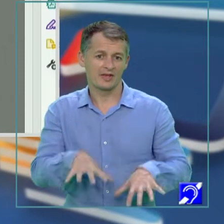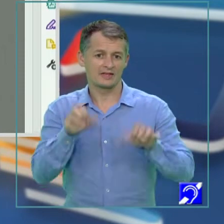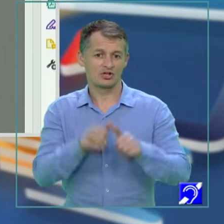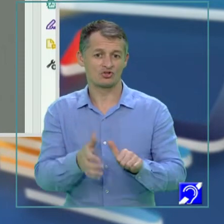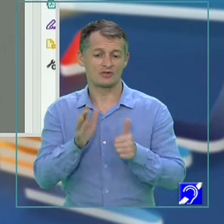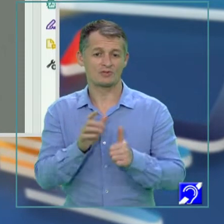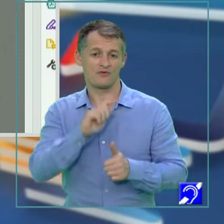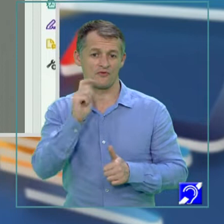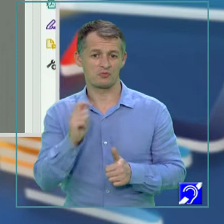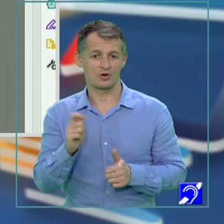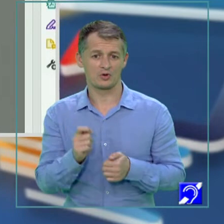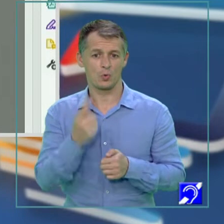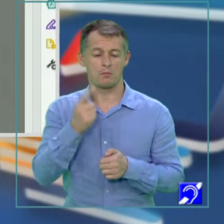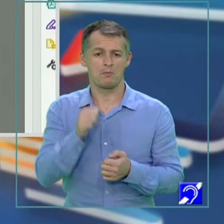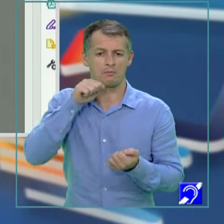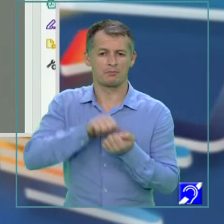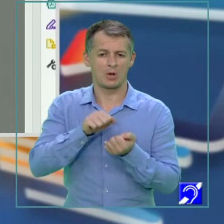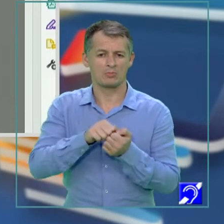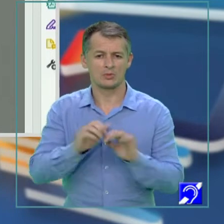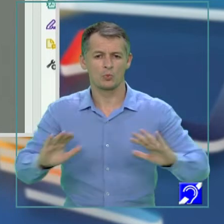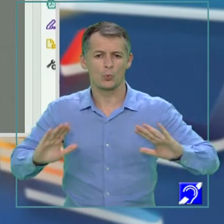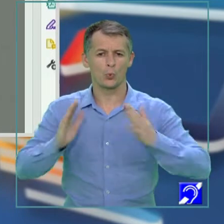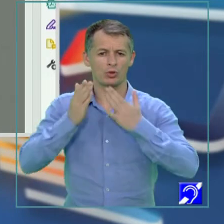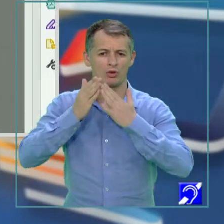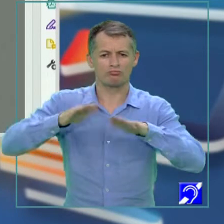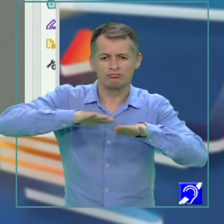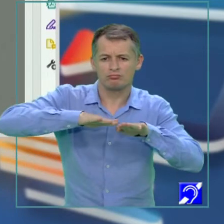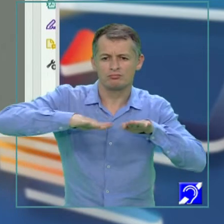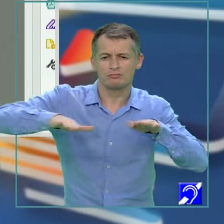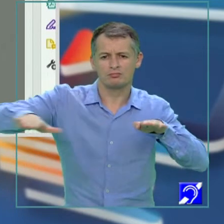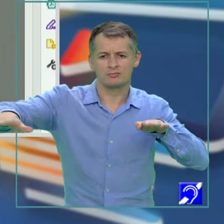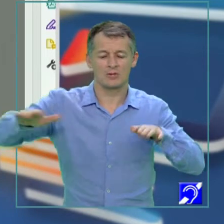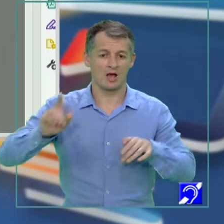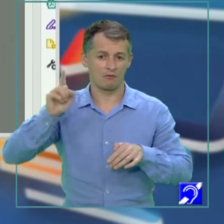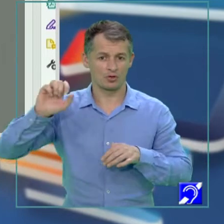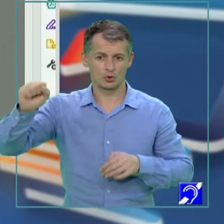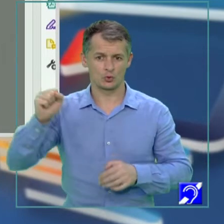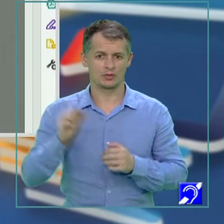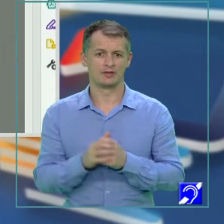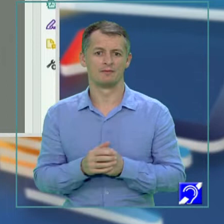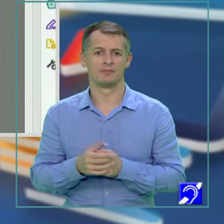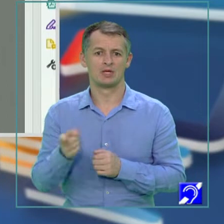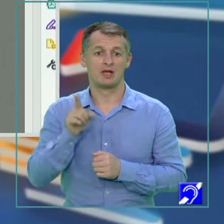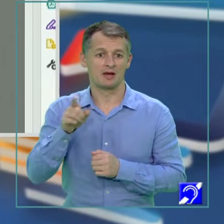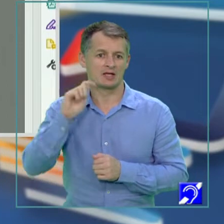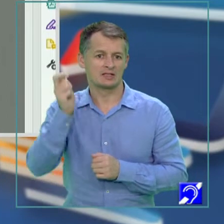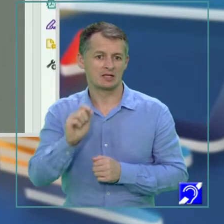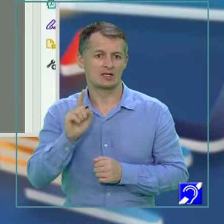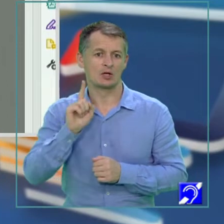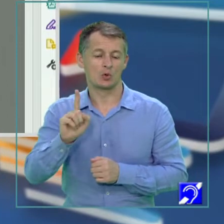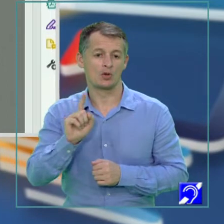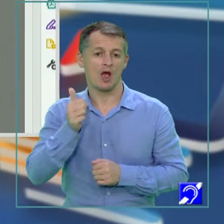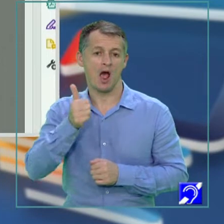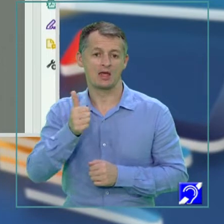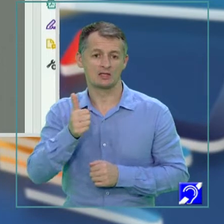16 februarie, un pământ muntos și întins a părunt spre sud. Era fără îndoială țara lui Alexandru I,